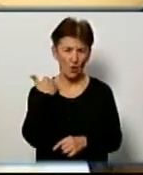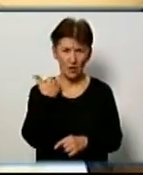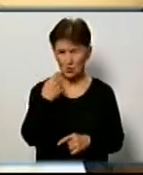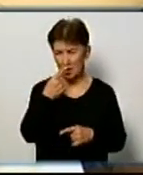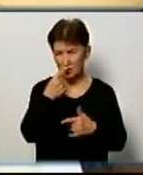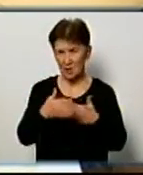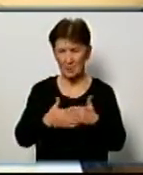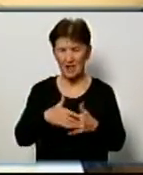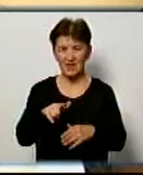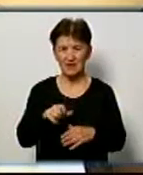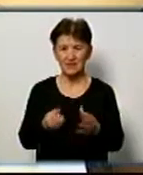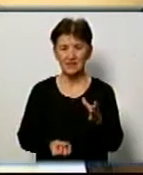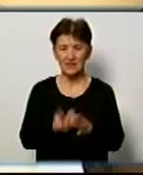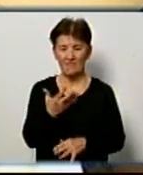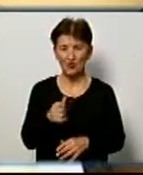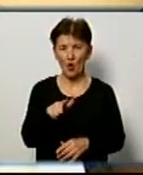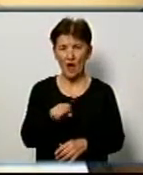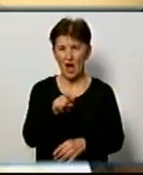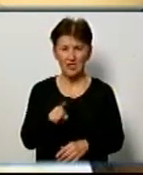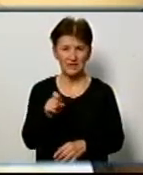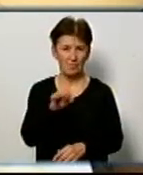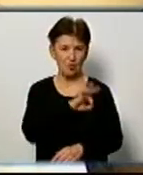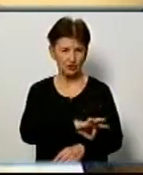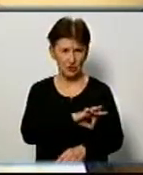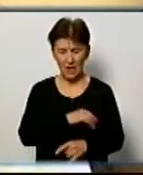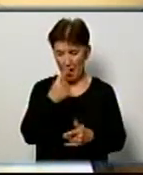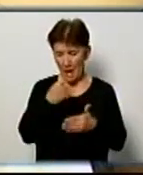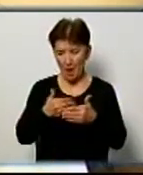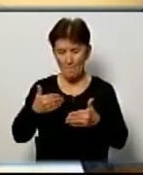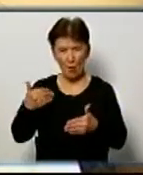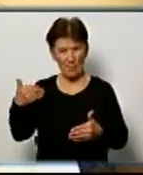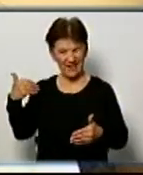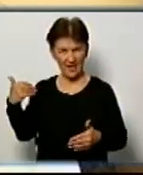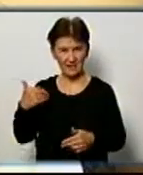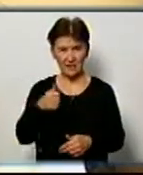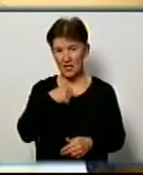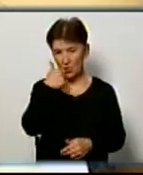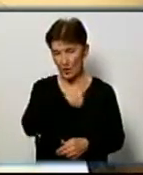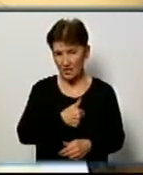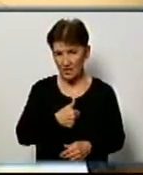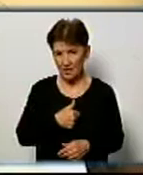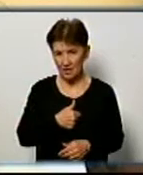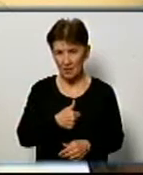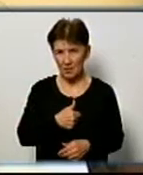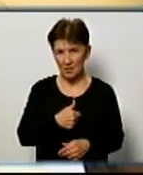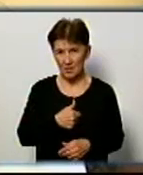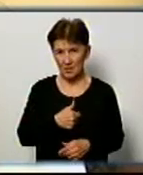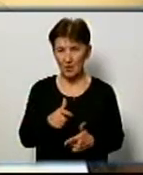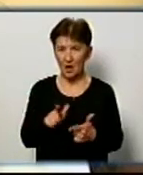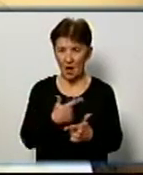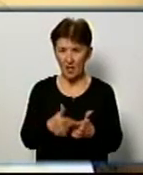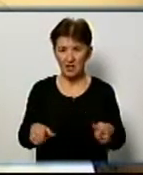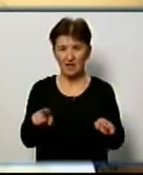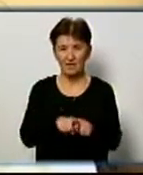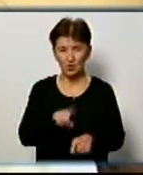«Нафтогаз України» за спожитий газ в попередні опалювальні сезони, роки. Але в той